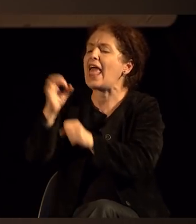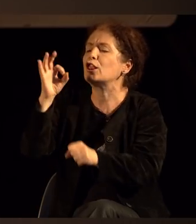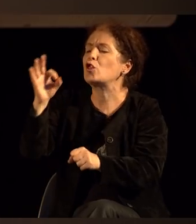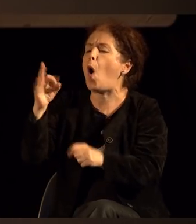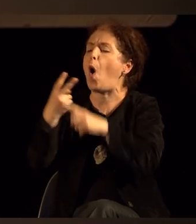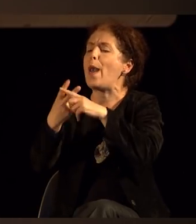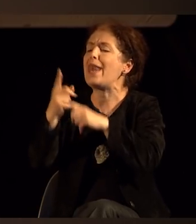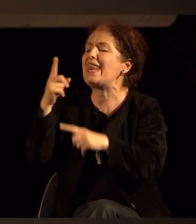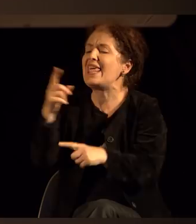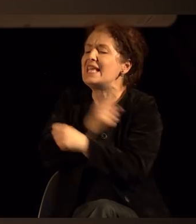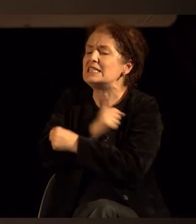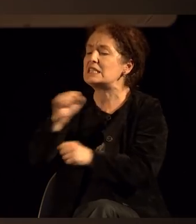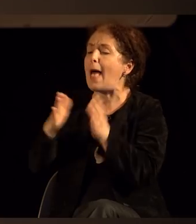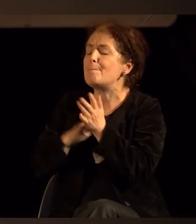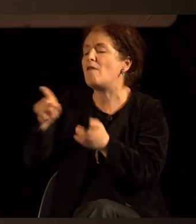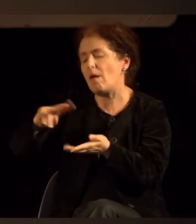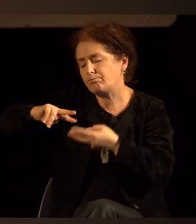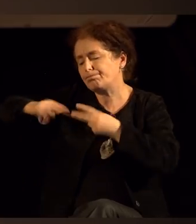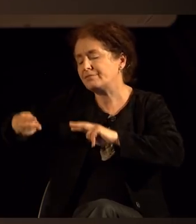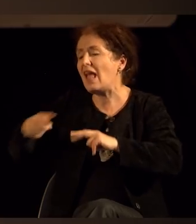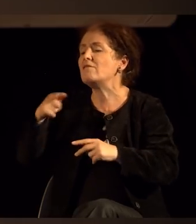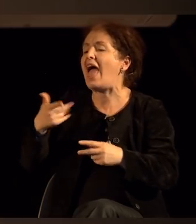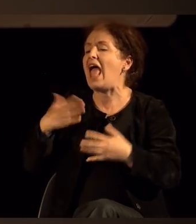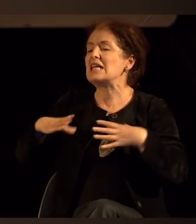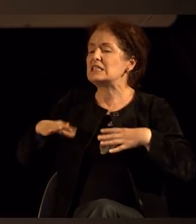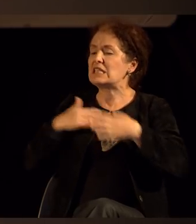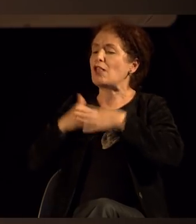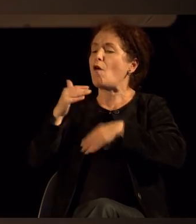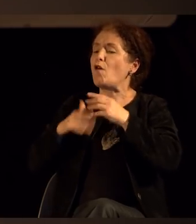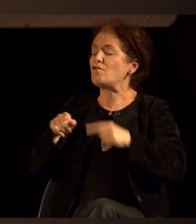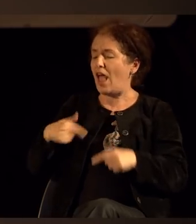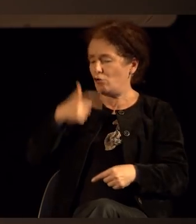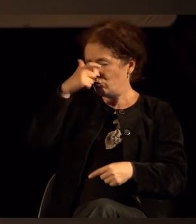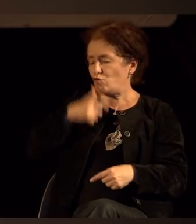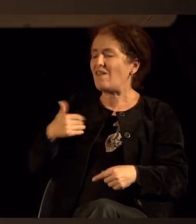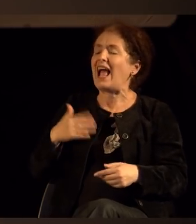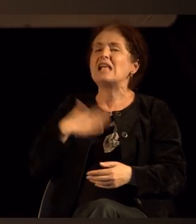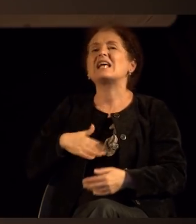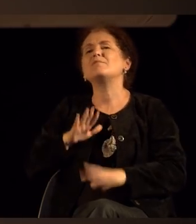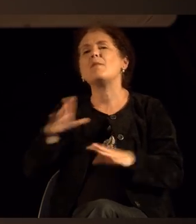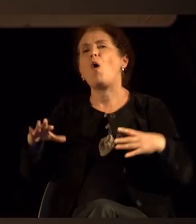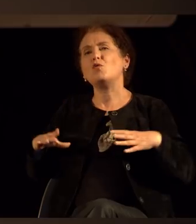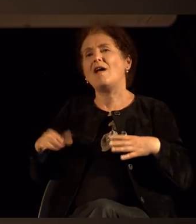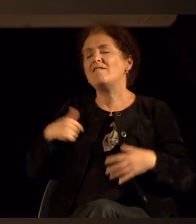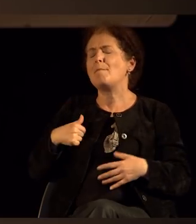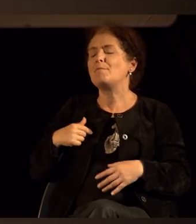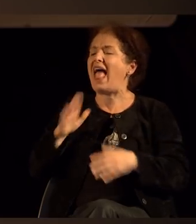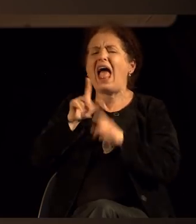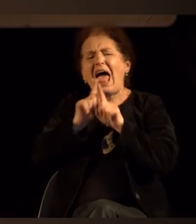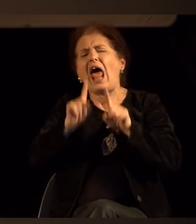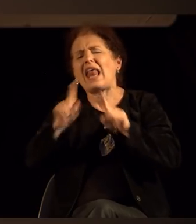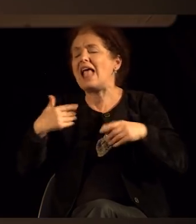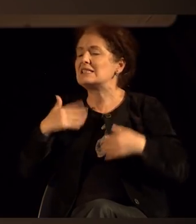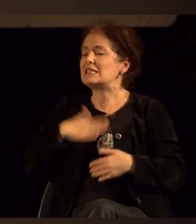збор хедоне значи задоволство. И хедонизм би бил онай кој се ужива во сите можни задоволство.